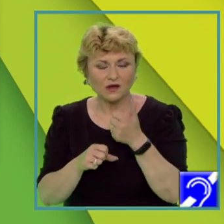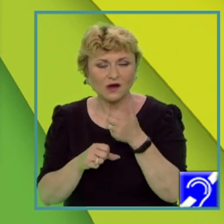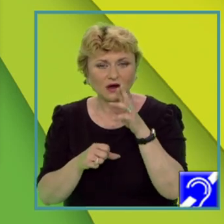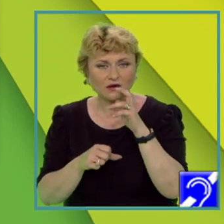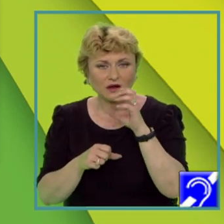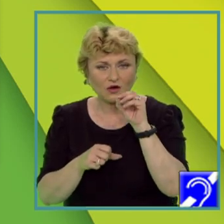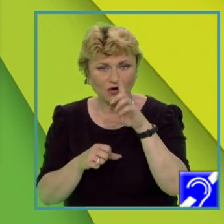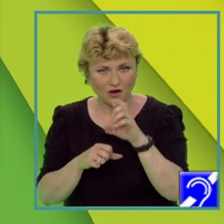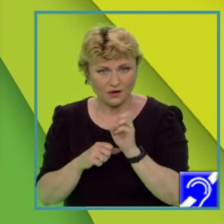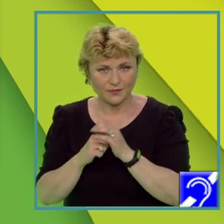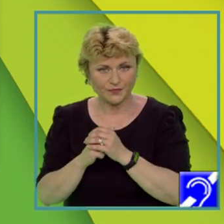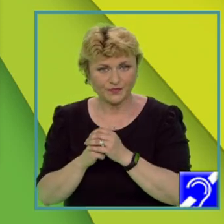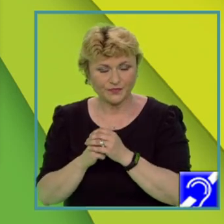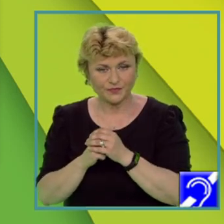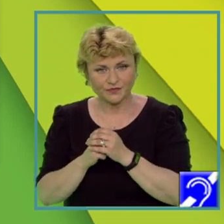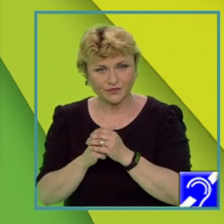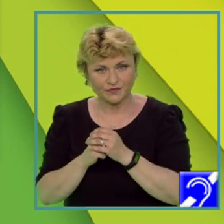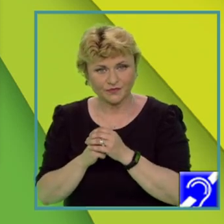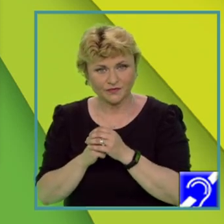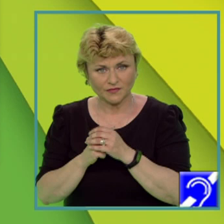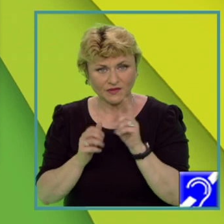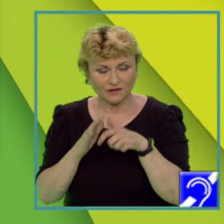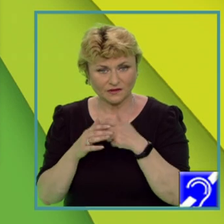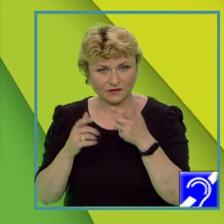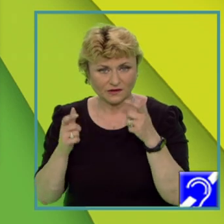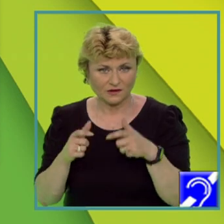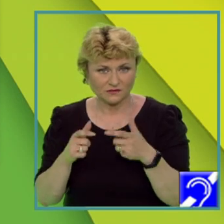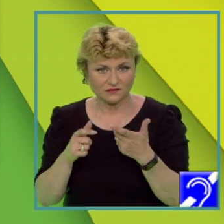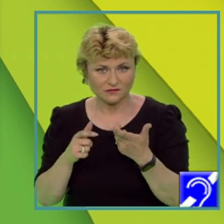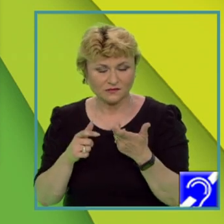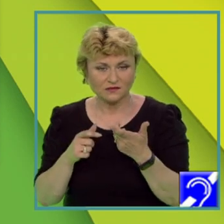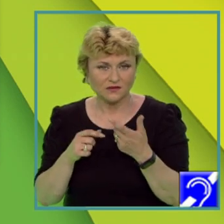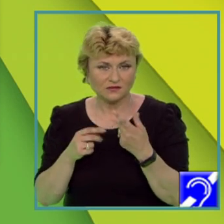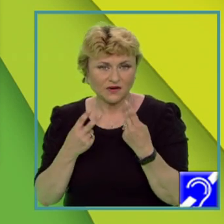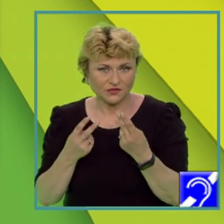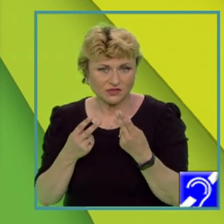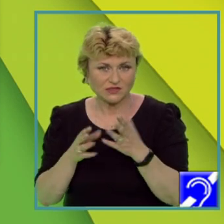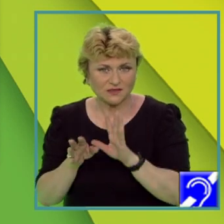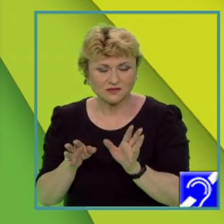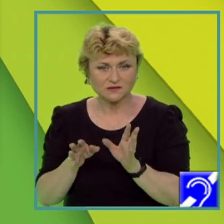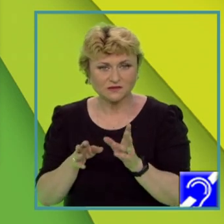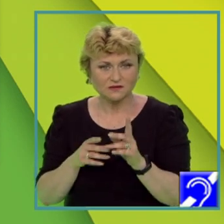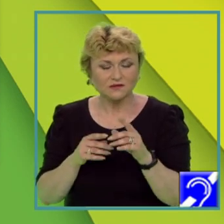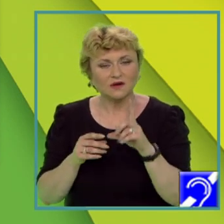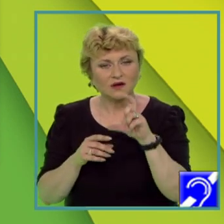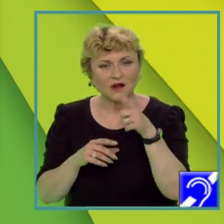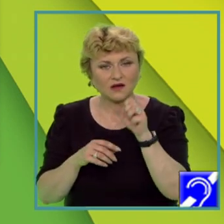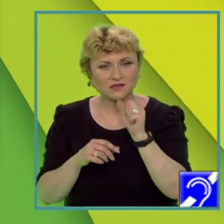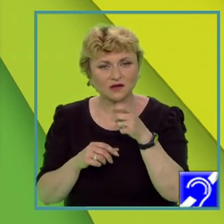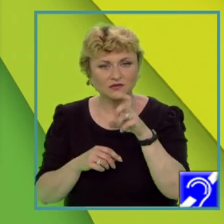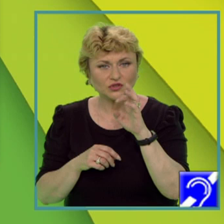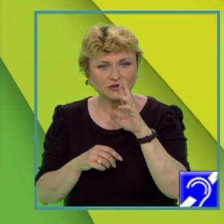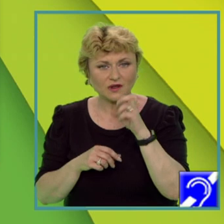premiză, solurile fertile, din clasa molisoluri, favorizează cultivarea cerealelor în această